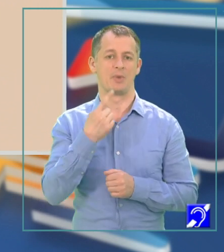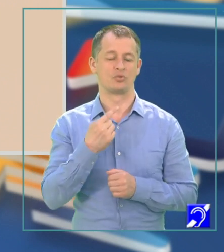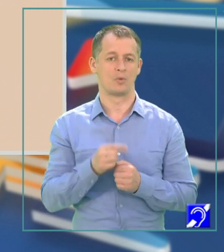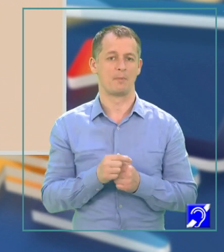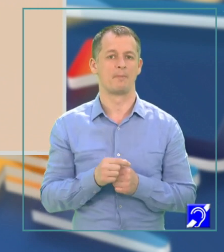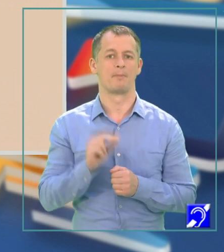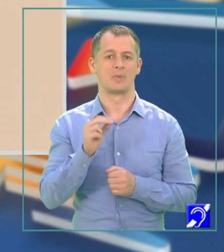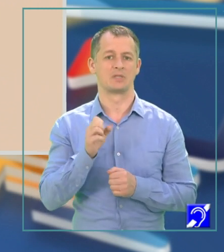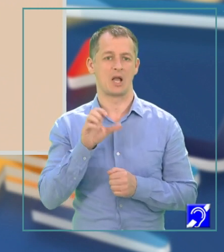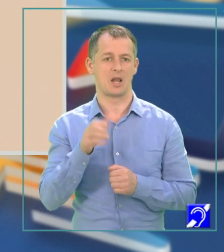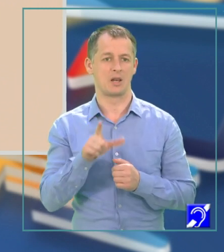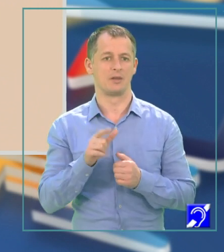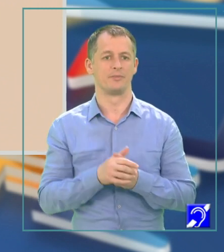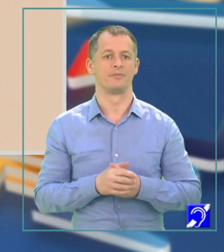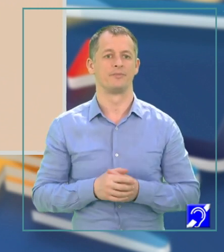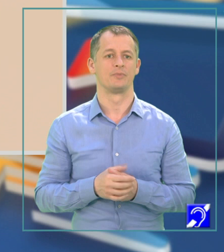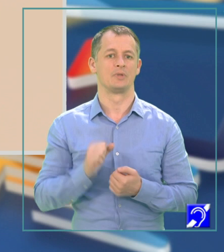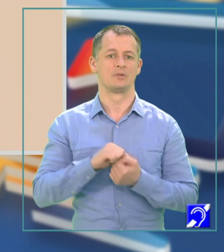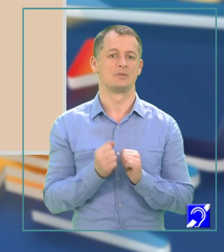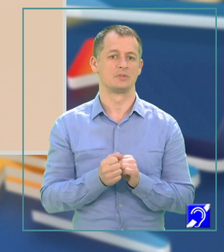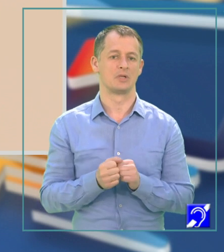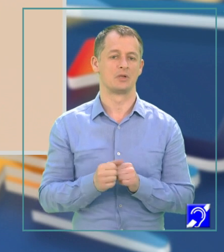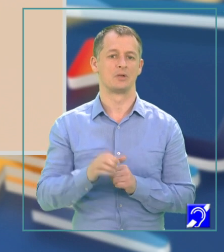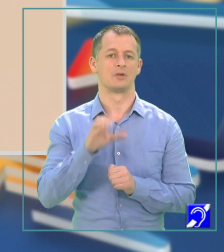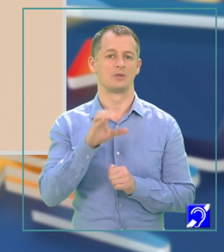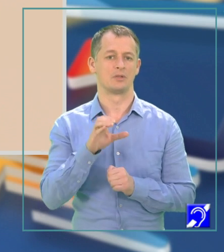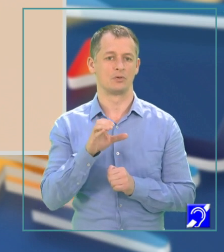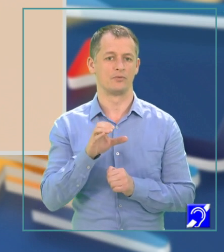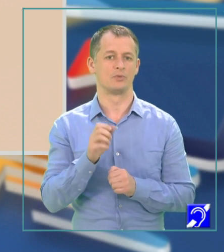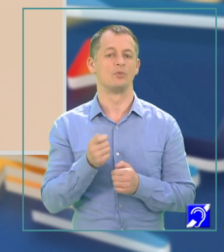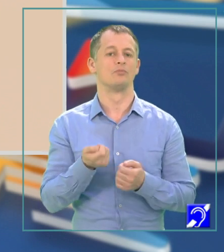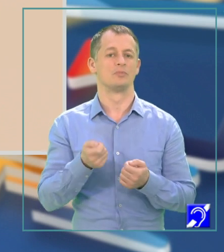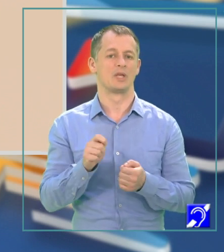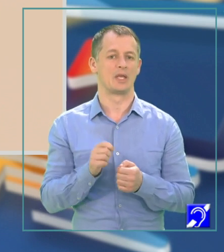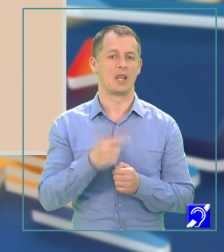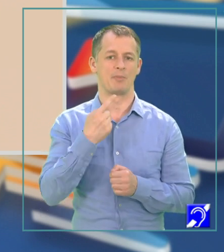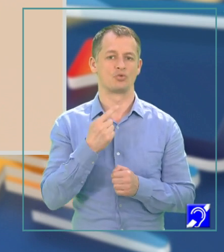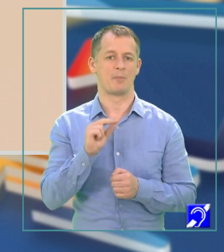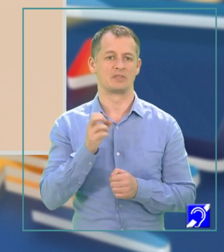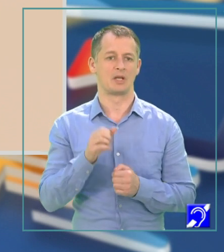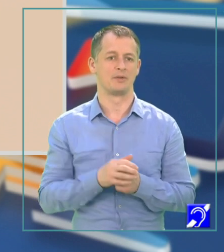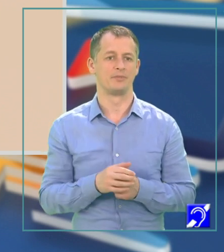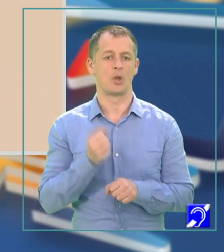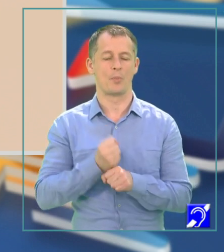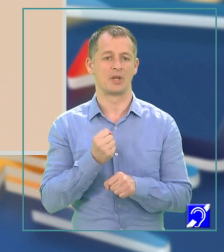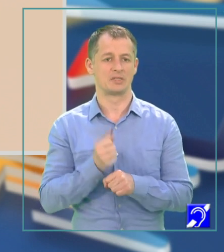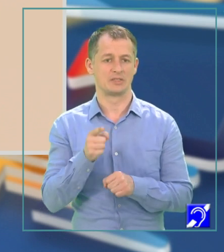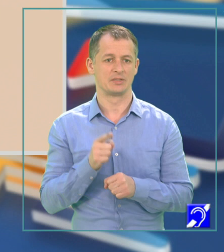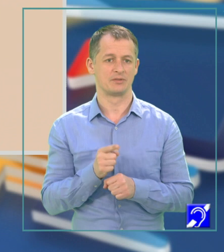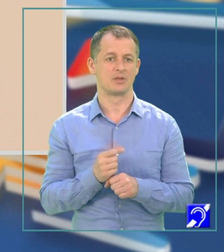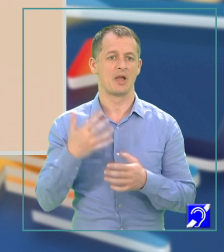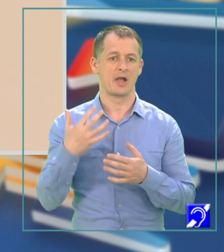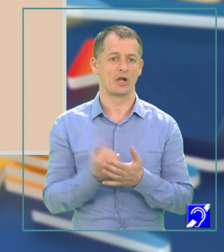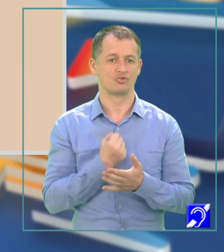limbajul C++ sau cuvântul cheie div în limbajul Pascal. Operațiile sunt accesul la ultima